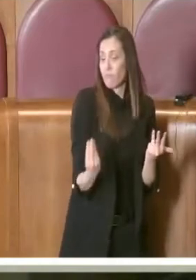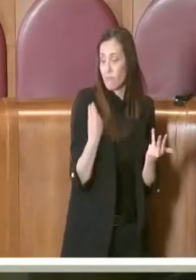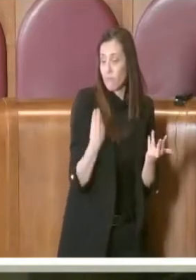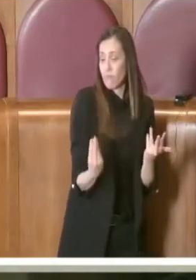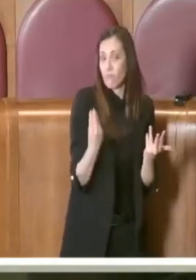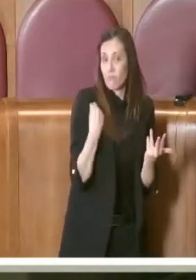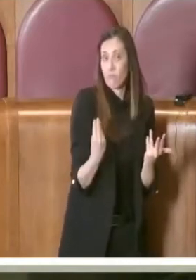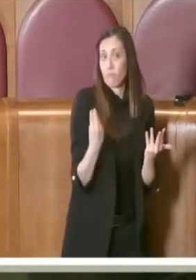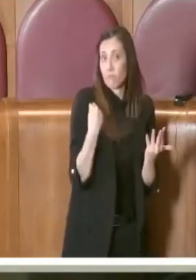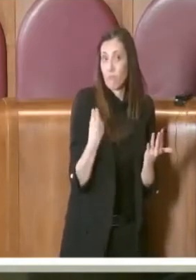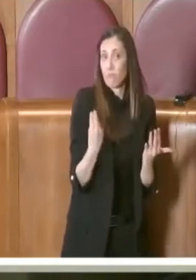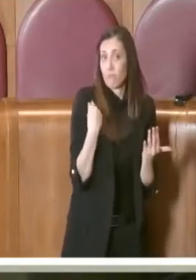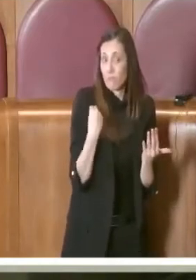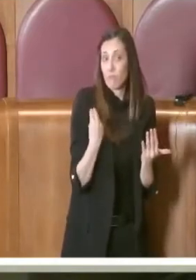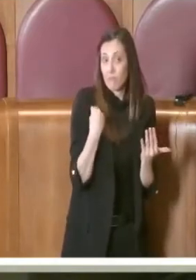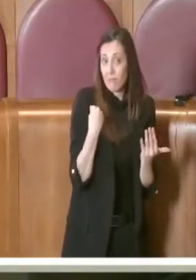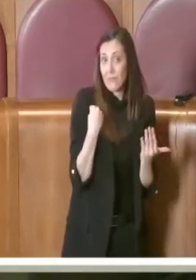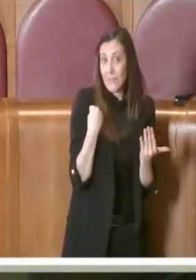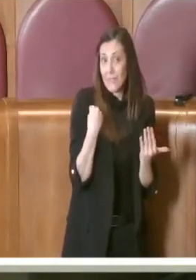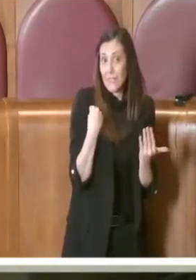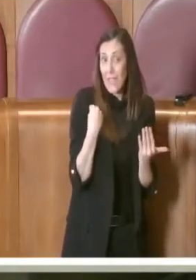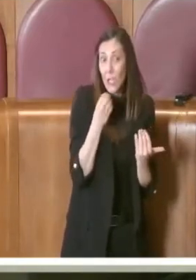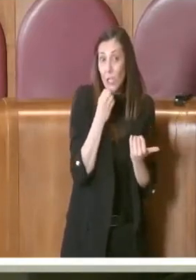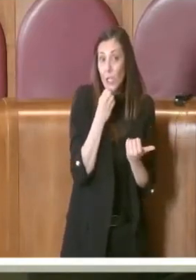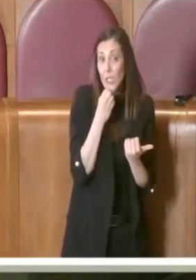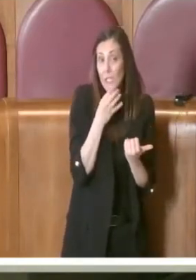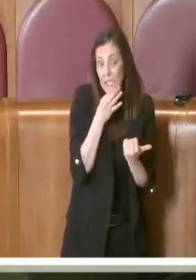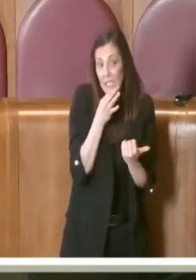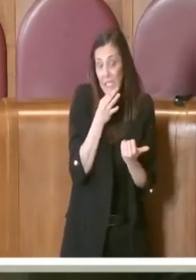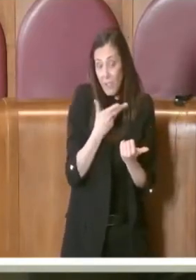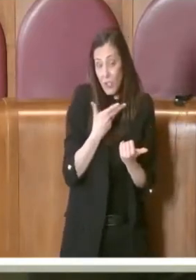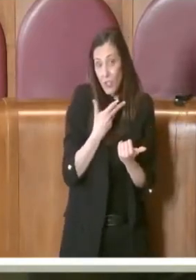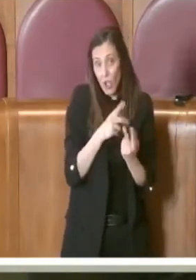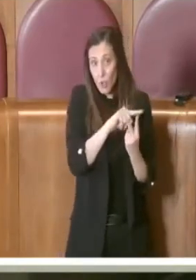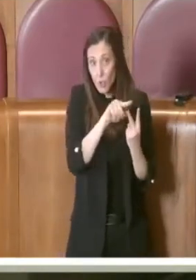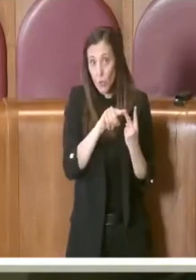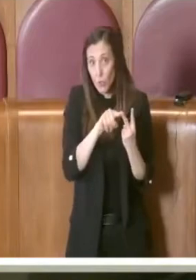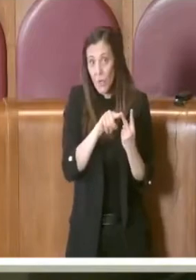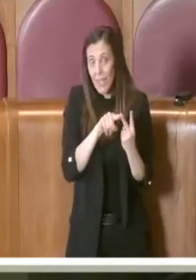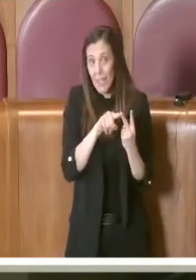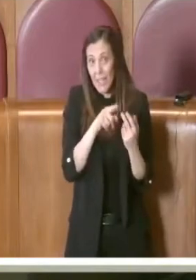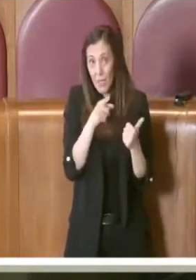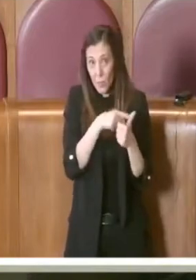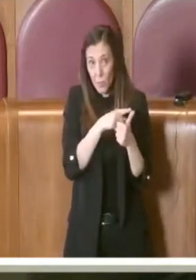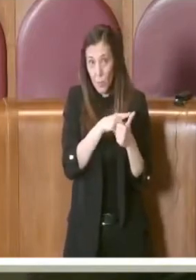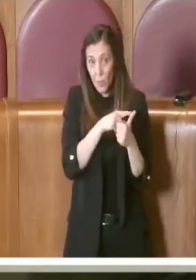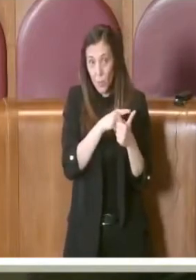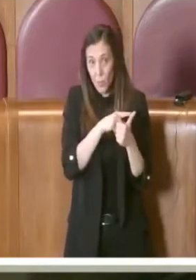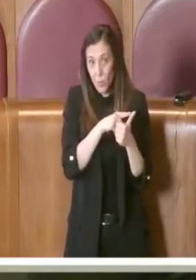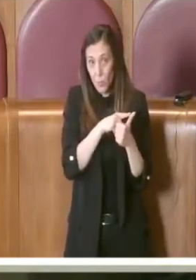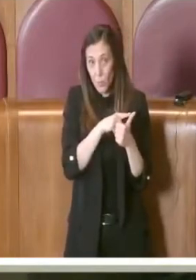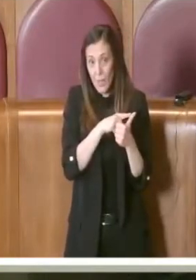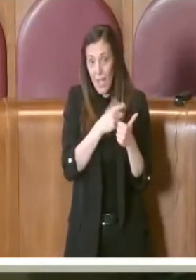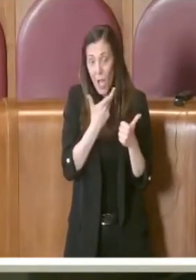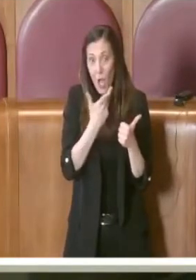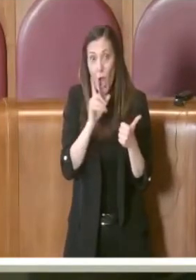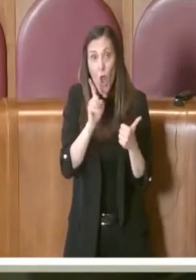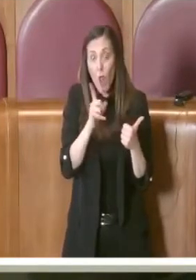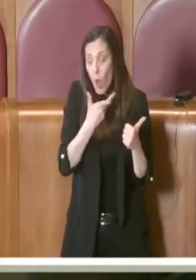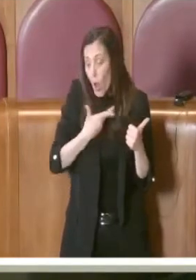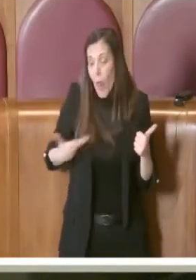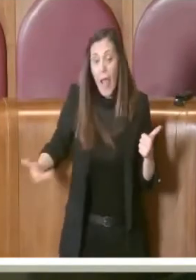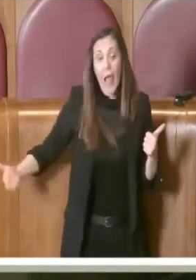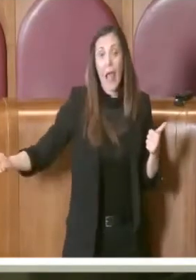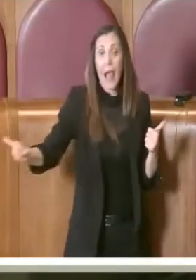sono successe due cose, non abbiamo fatto, e uso l'abbiamo, perché ovviamente